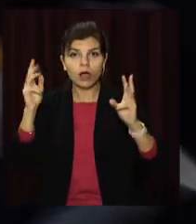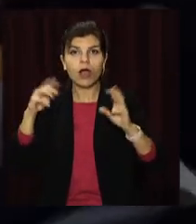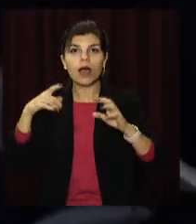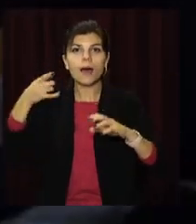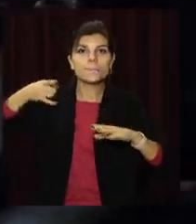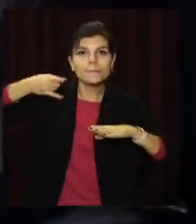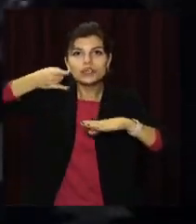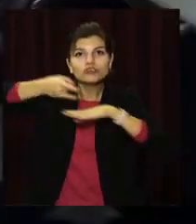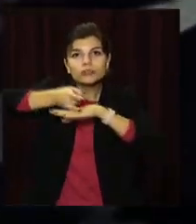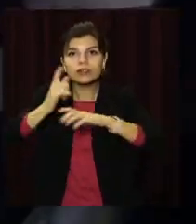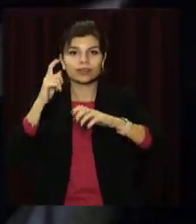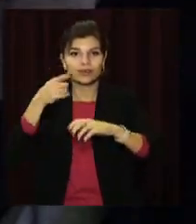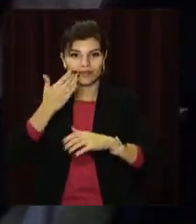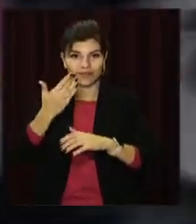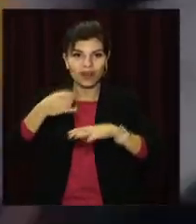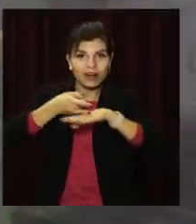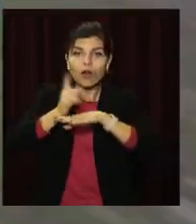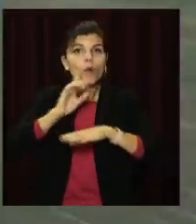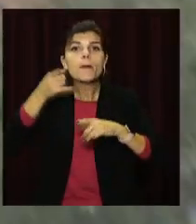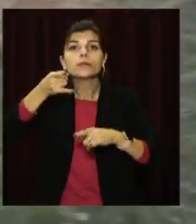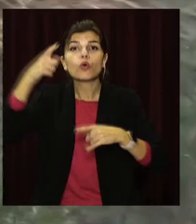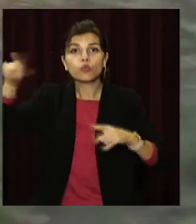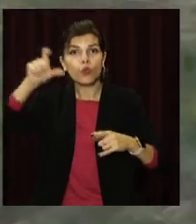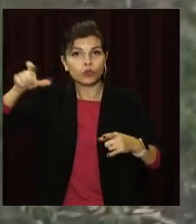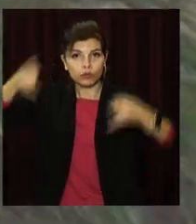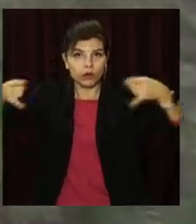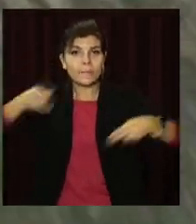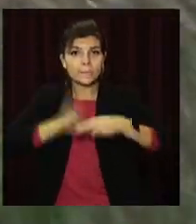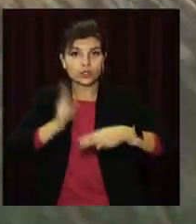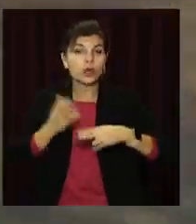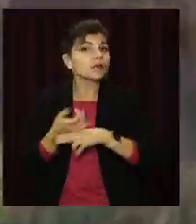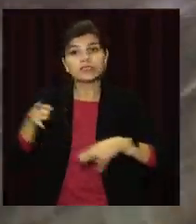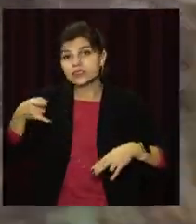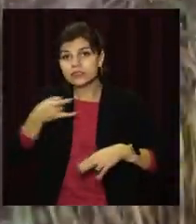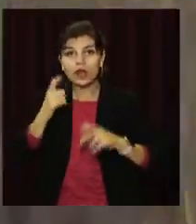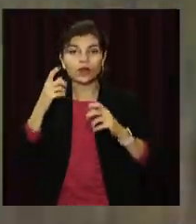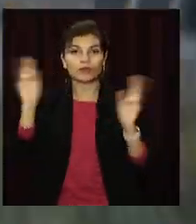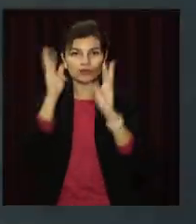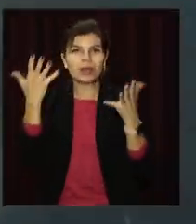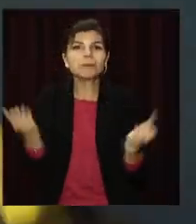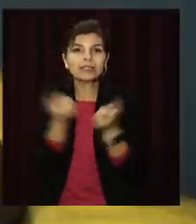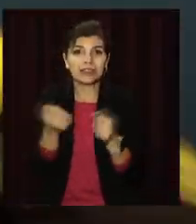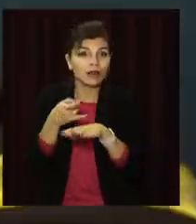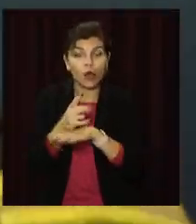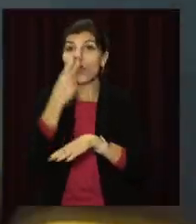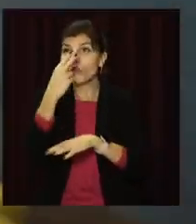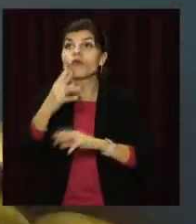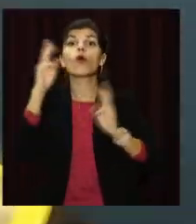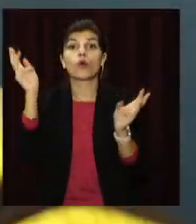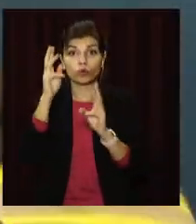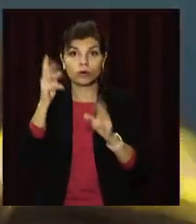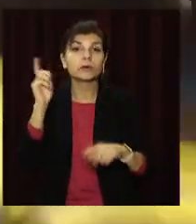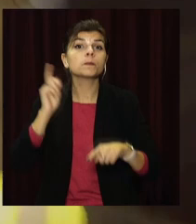рятувальникам не вдалося, габаритна пожежна техніка не змогла під'їхати ближче через припарковані автівки. Коли врешті